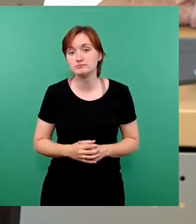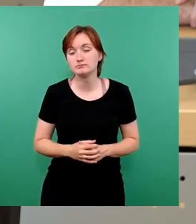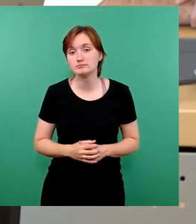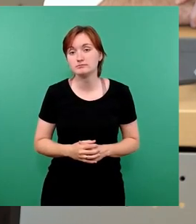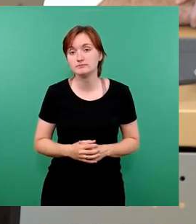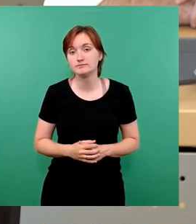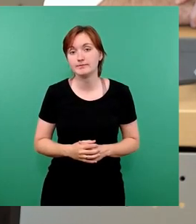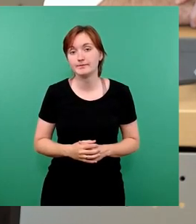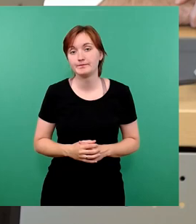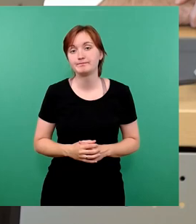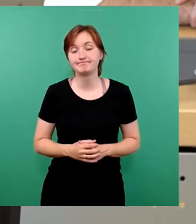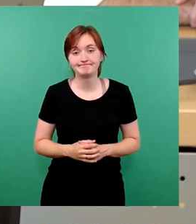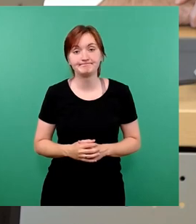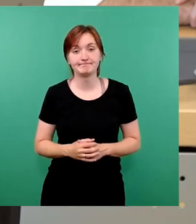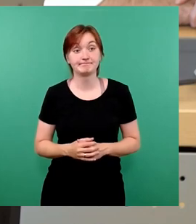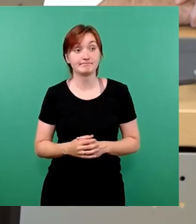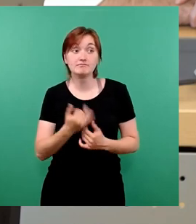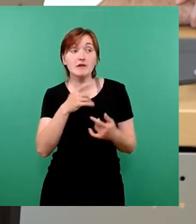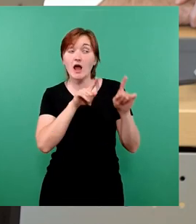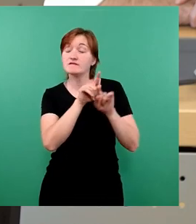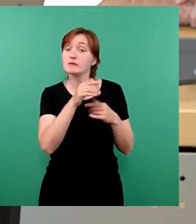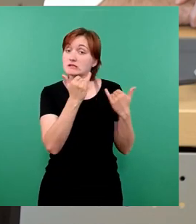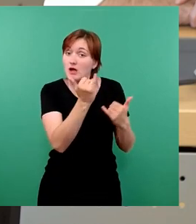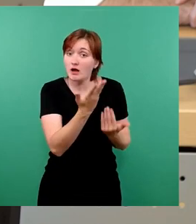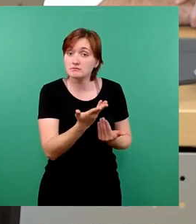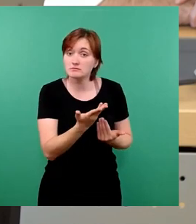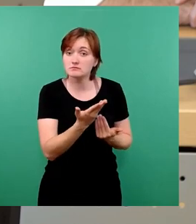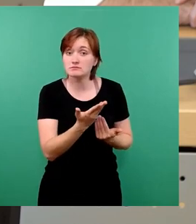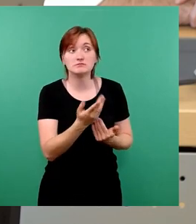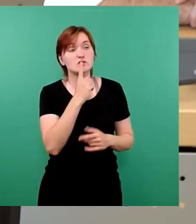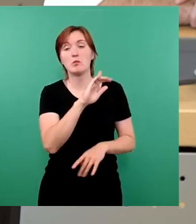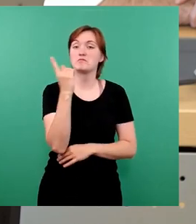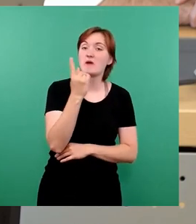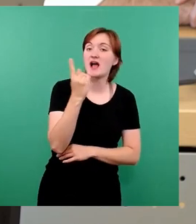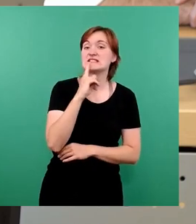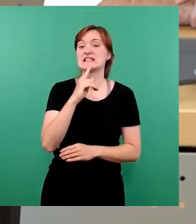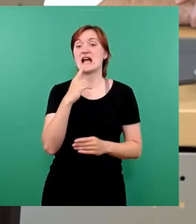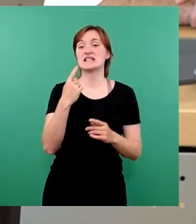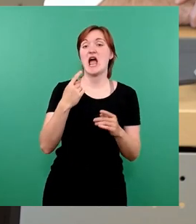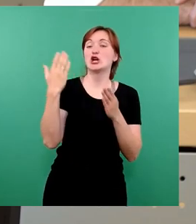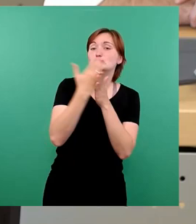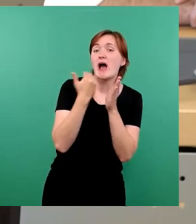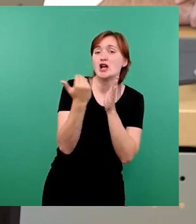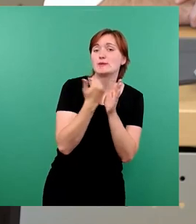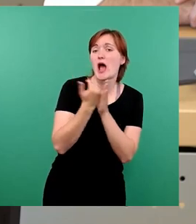Ja, liebe FDP, Sie mahnen Einsparungen im Haushalt an